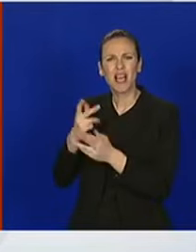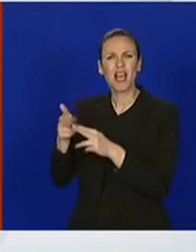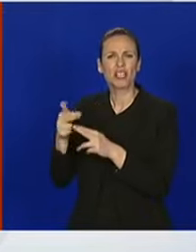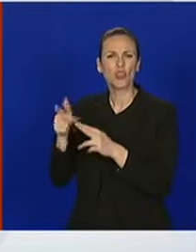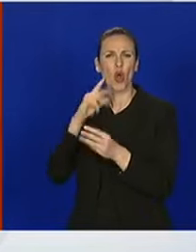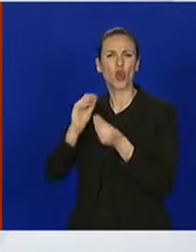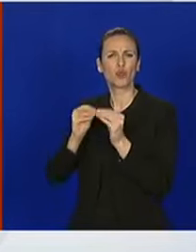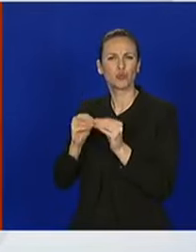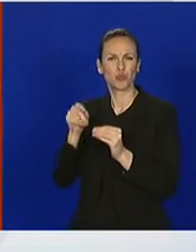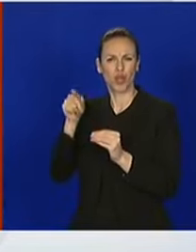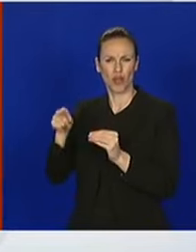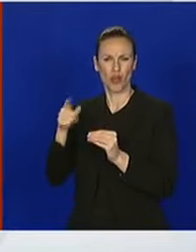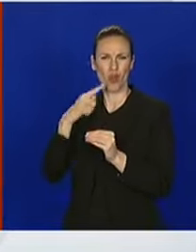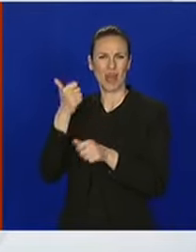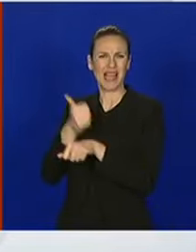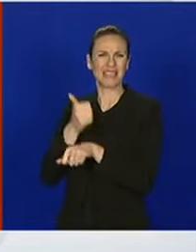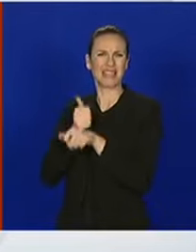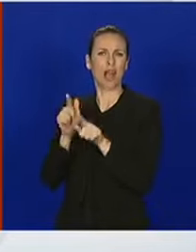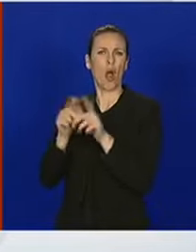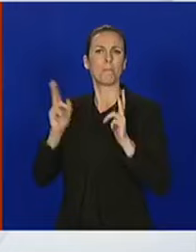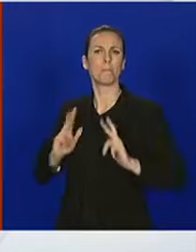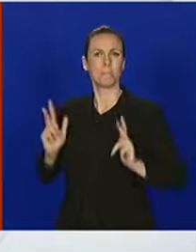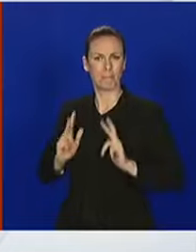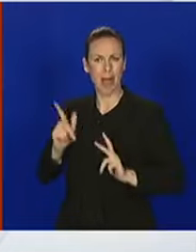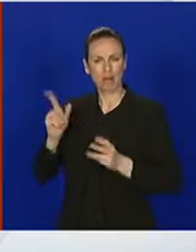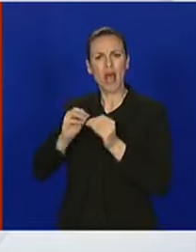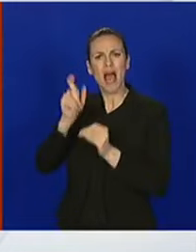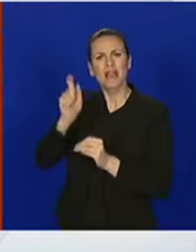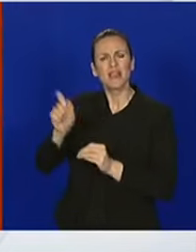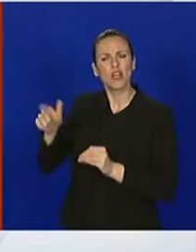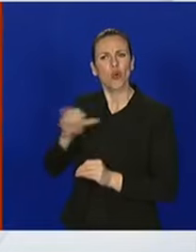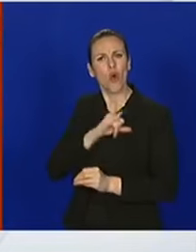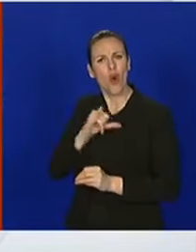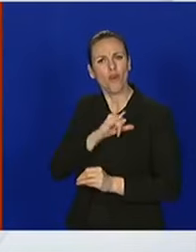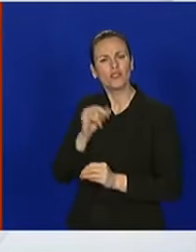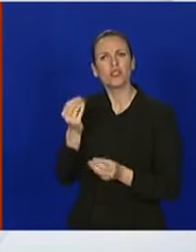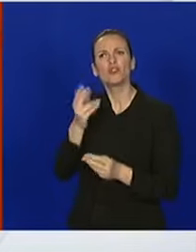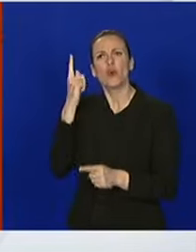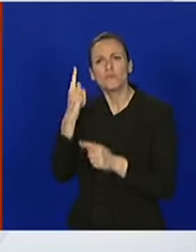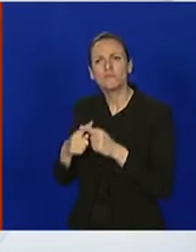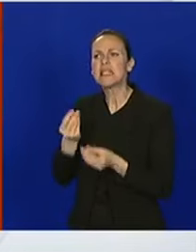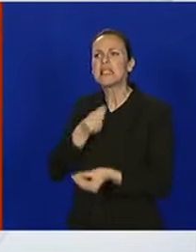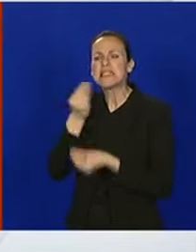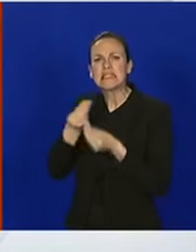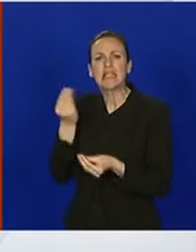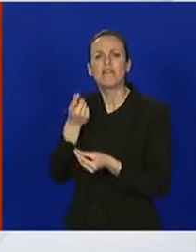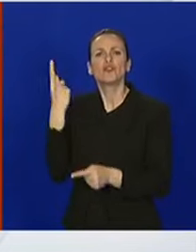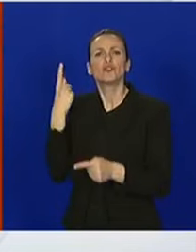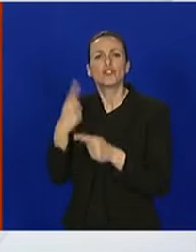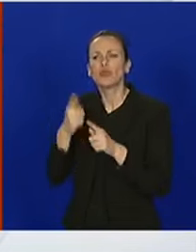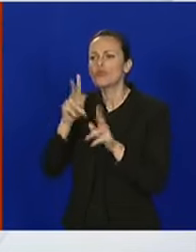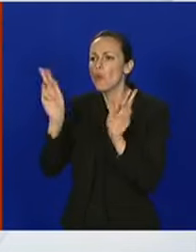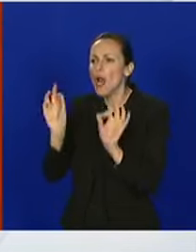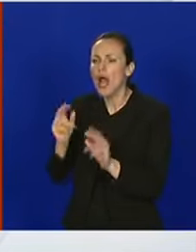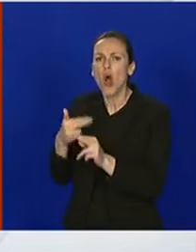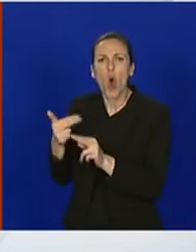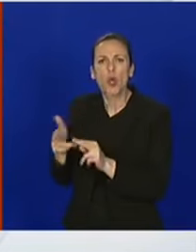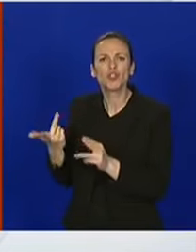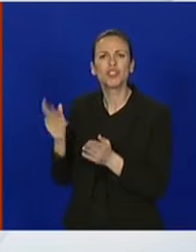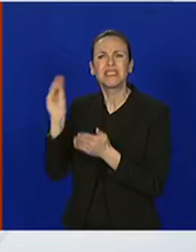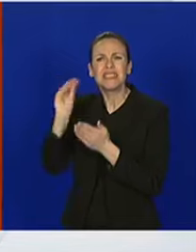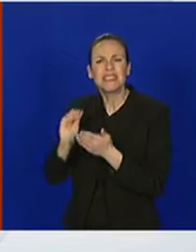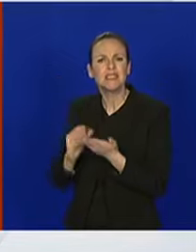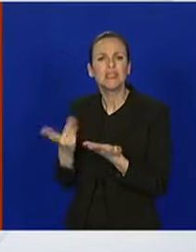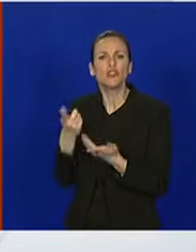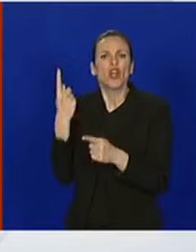obaviti u onom satu vremena pauze, trgovce zanima nekakav konkretan savjet, što ona točno podrazumijeva, kako bi ona trebala izgledati,